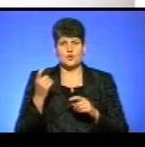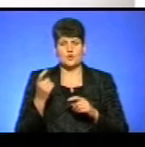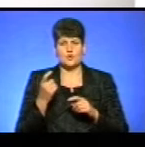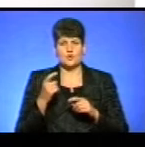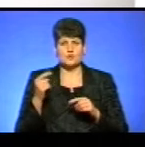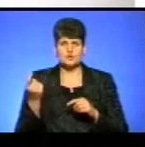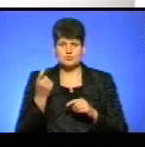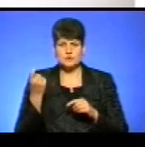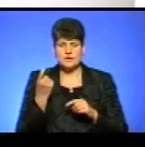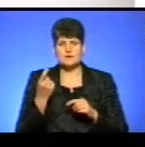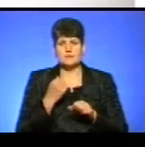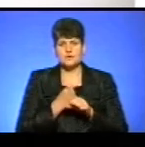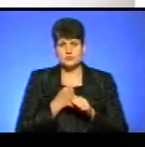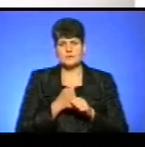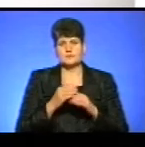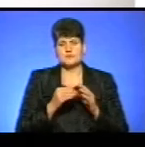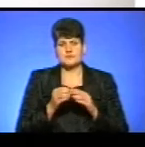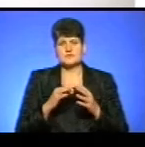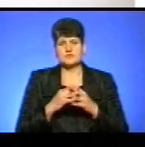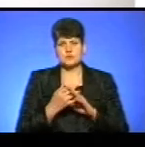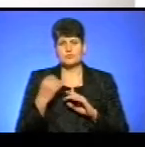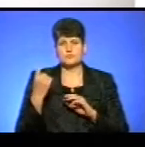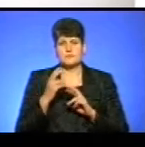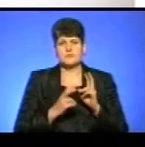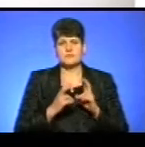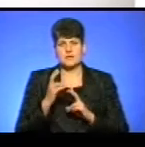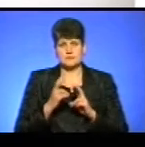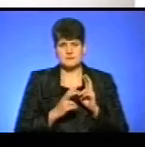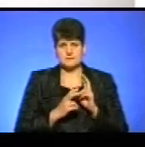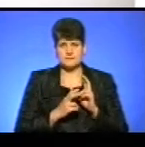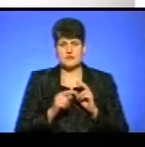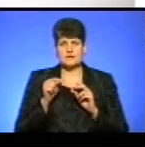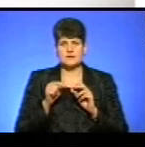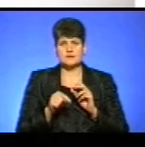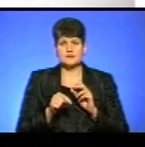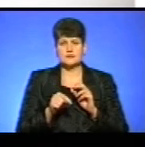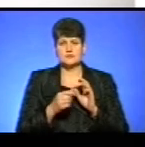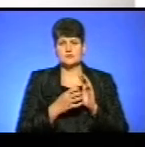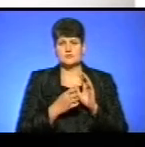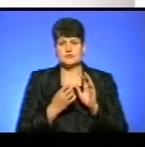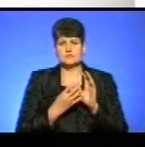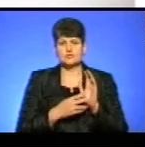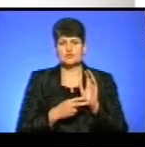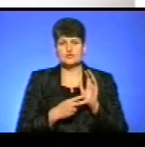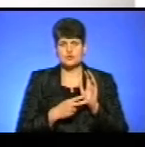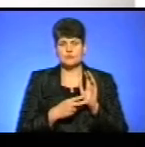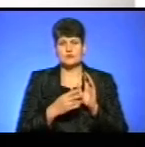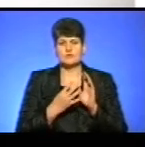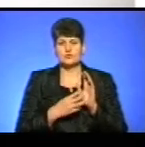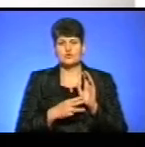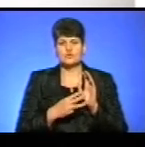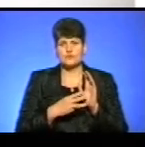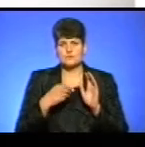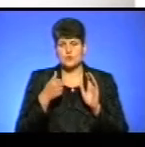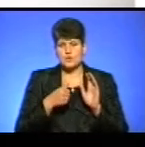економічну освіту, працював за фахом у сільськогосподарському підприємстві. В 1997-му і 1998-му